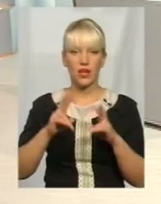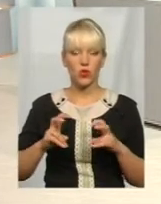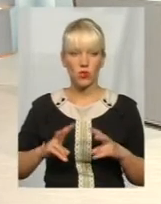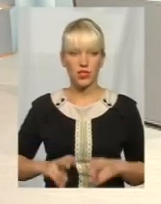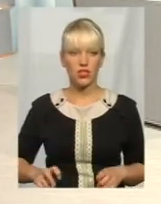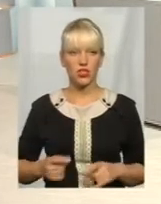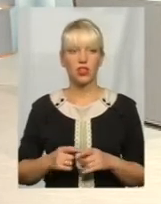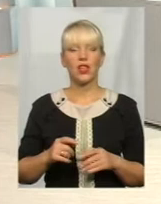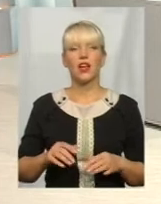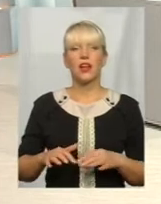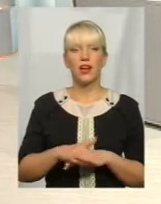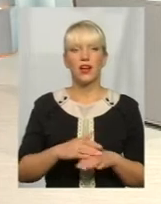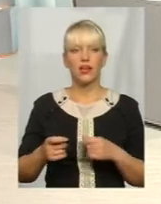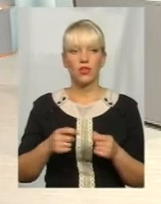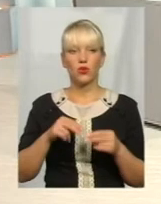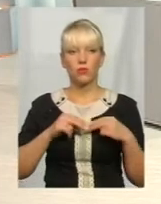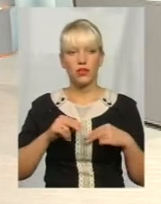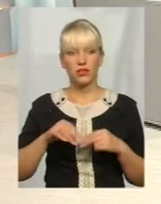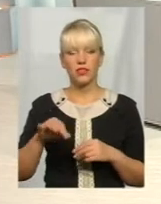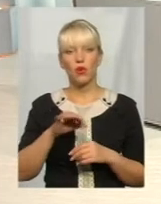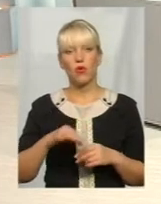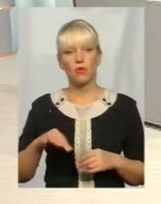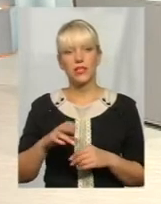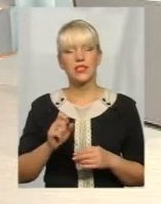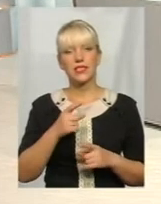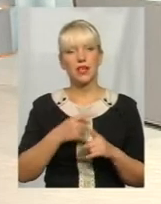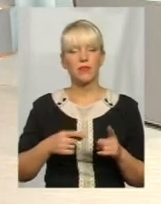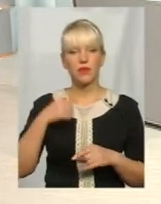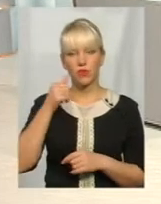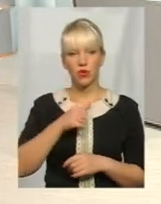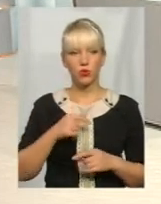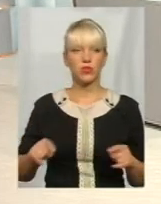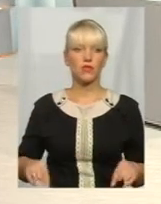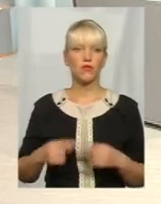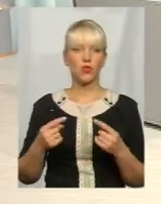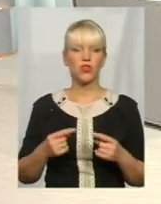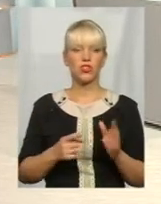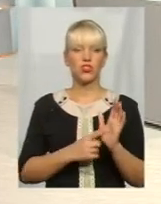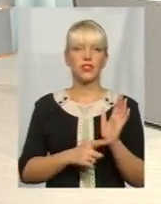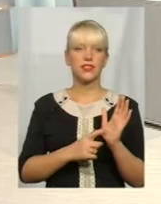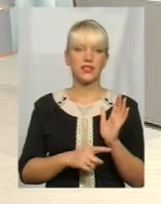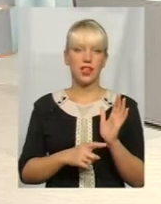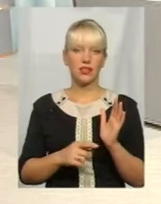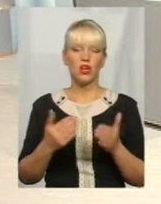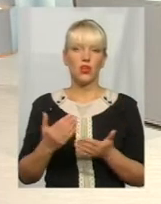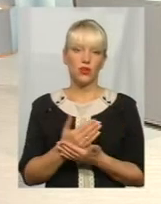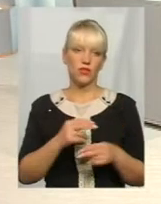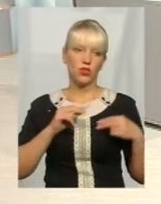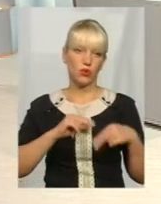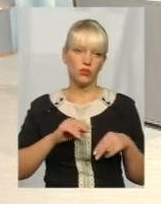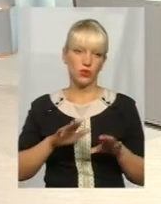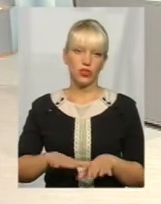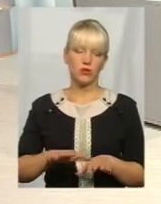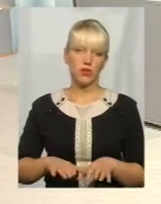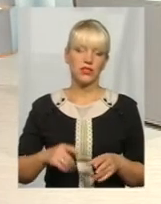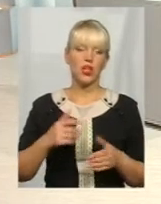ринку праці в області. За півроку створено 60 нових робочих місць.